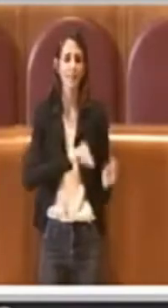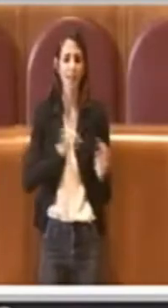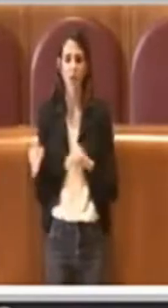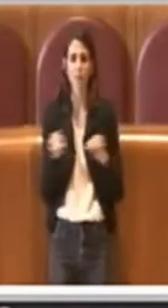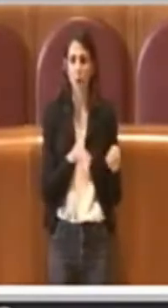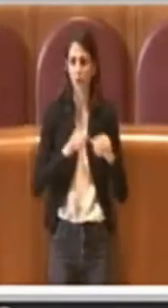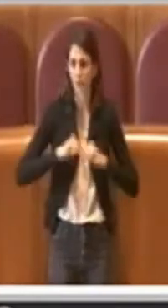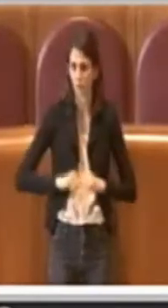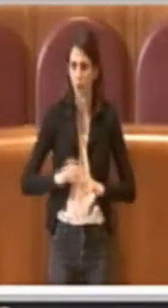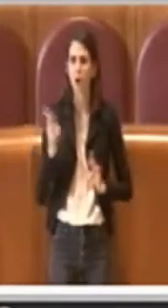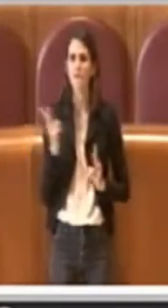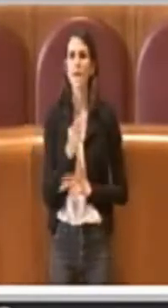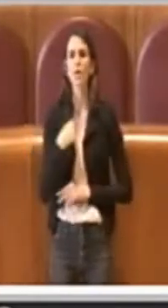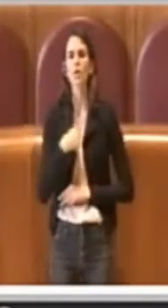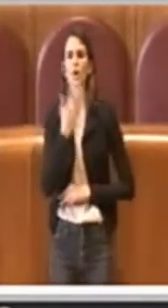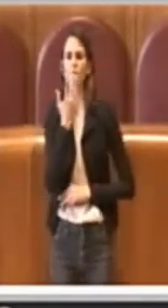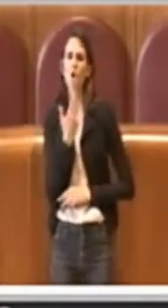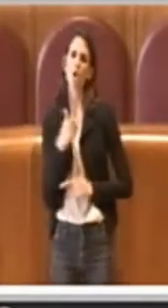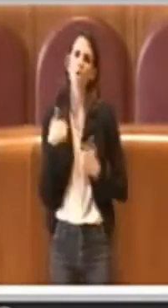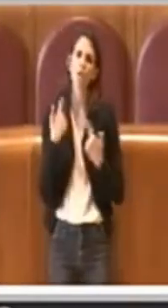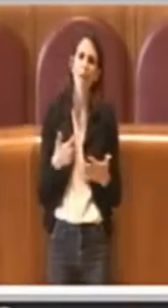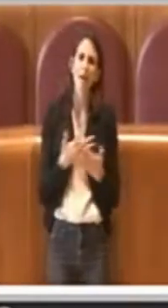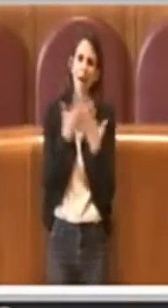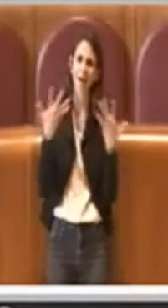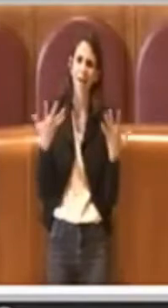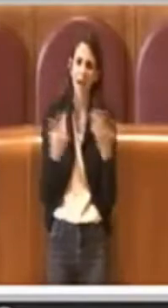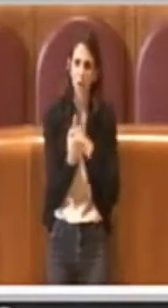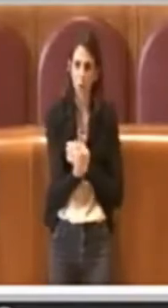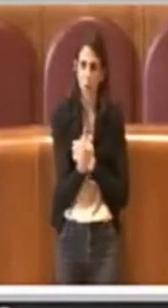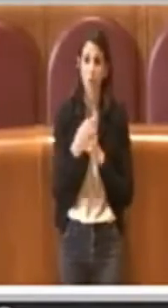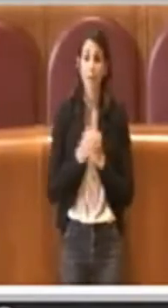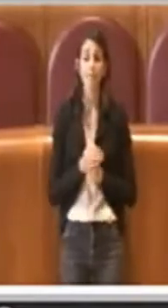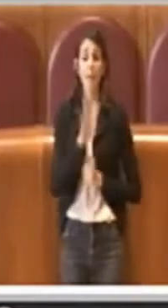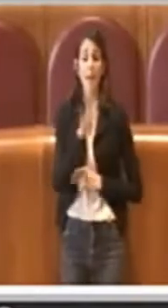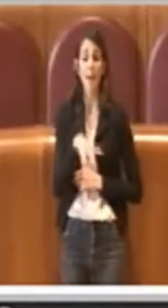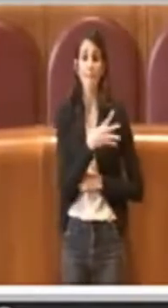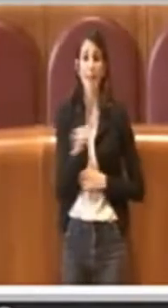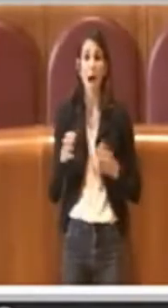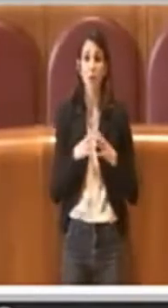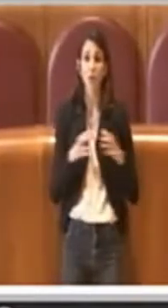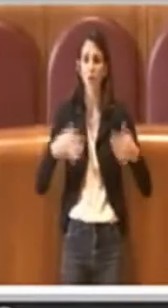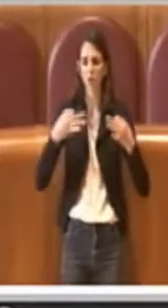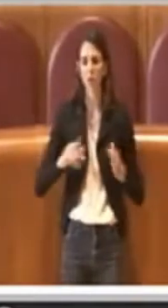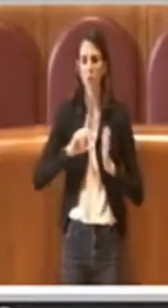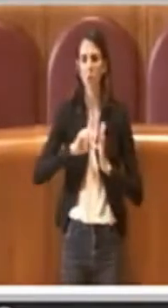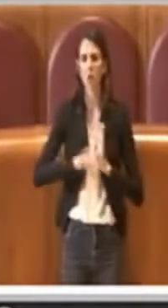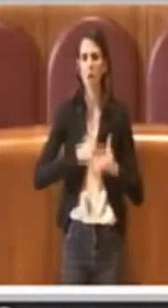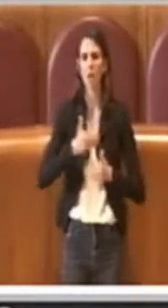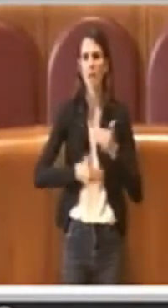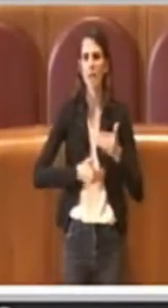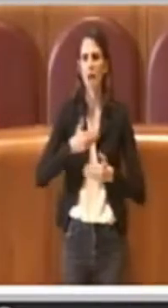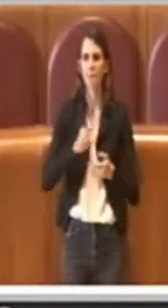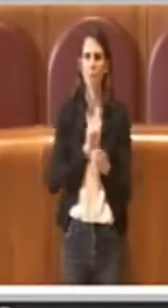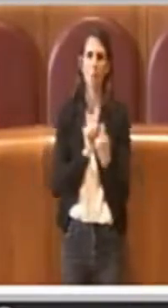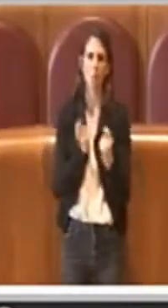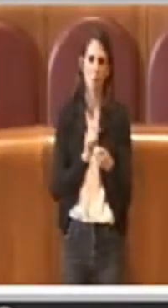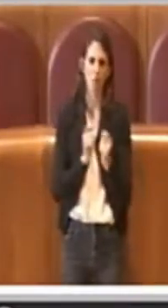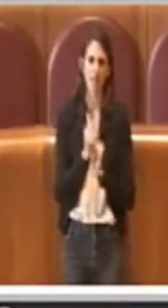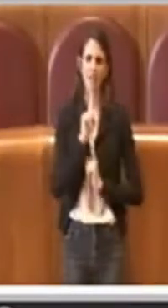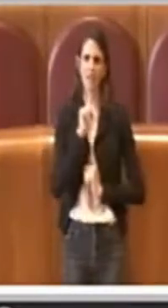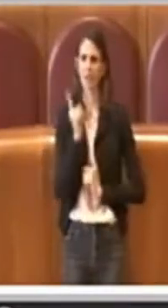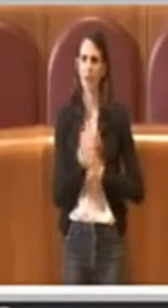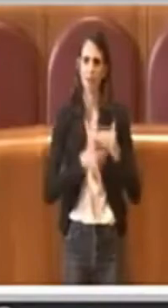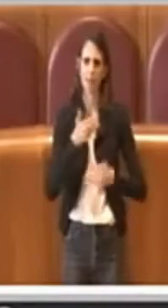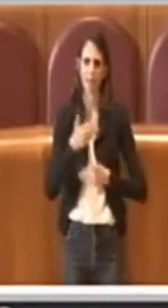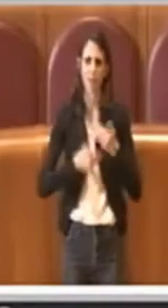dichiarazioni che sono state fatte, questo piano industriale che sicuramente col tempo potrà essere migliorato e si potrà essere